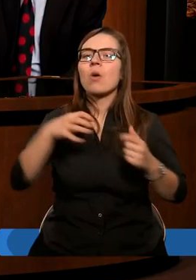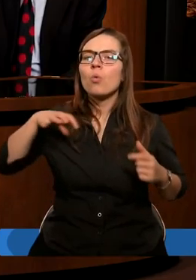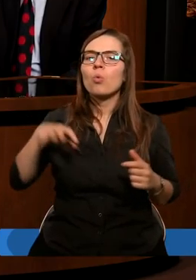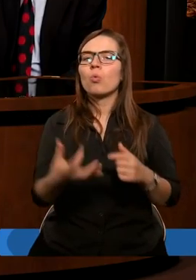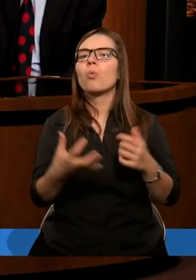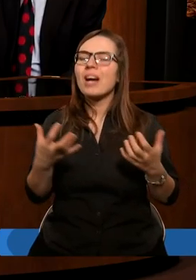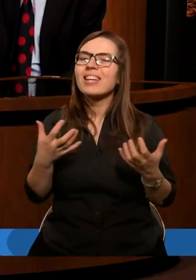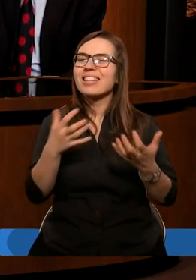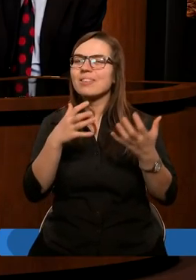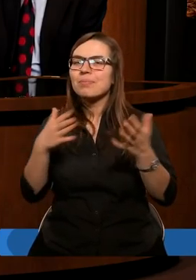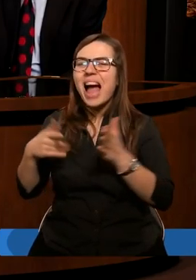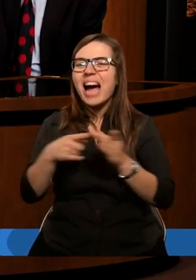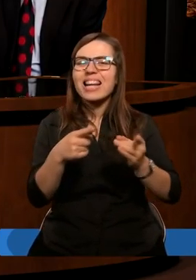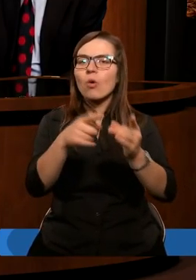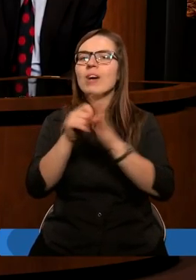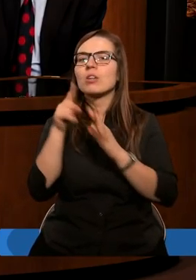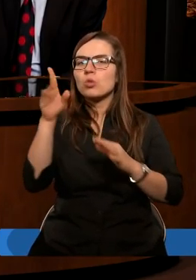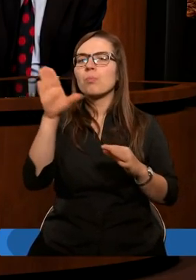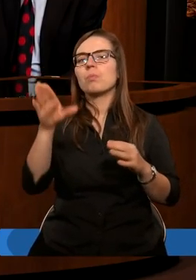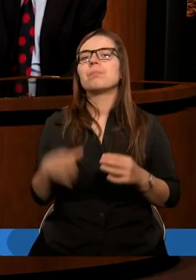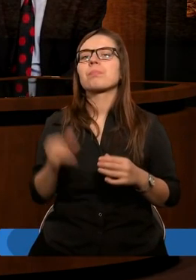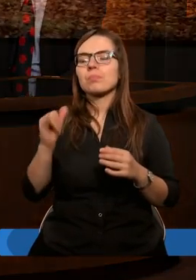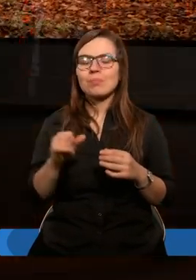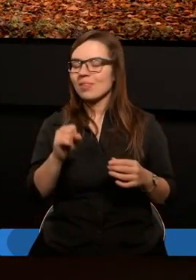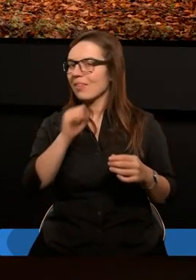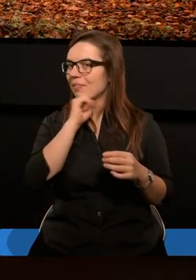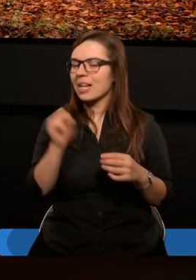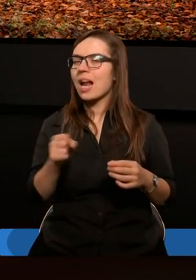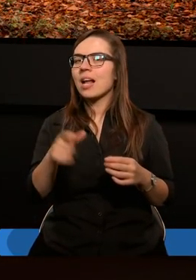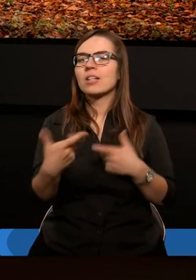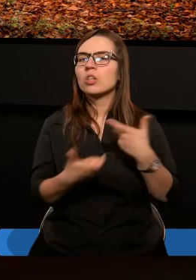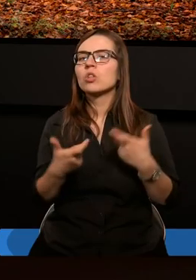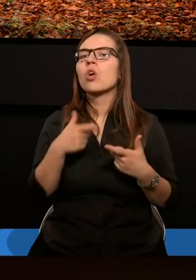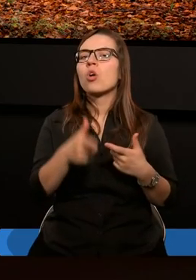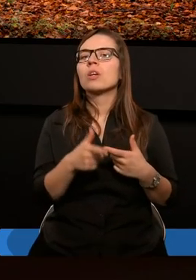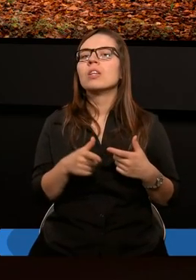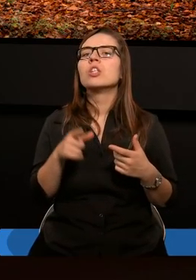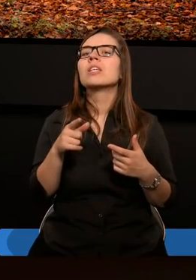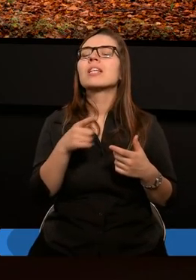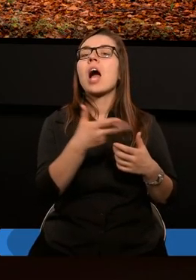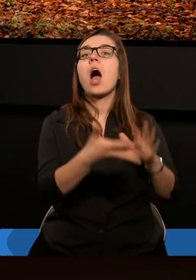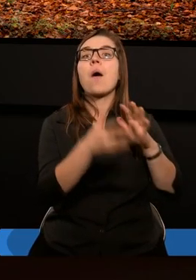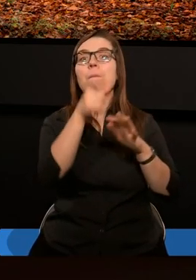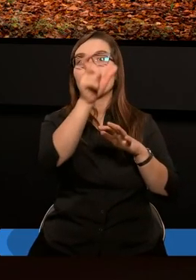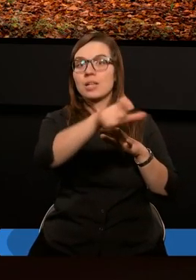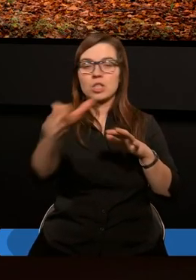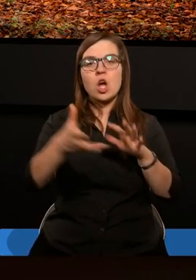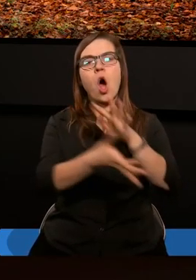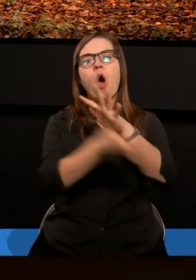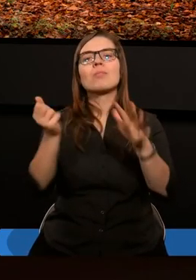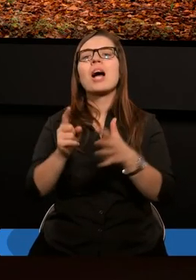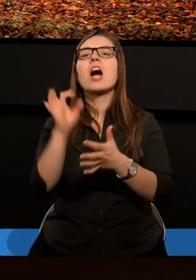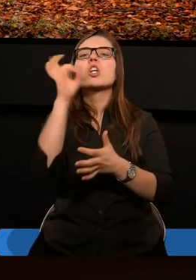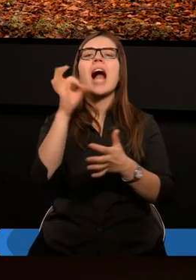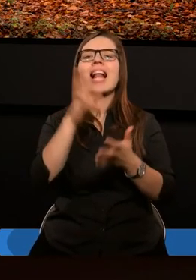etniczną, tak. Ale wcale nie odebrał szansy na zbawienie indywidualnym